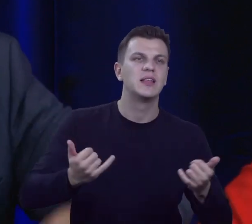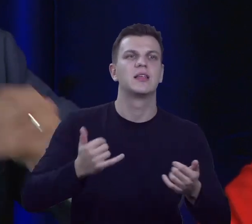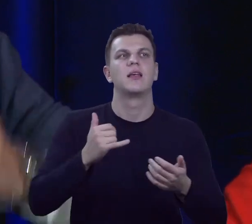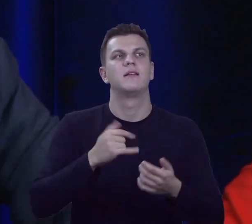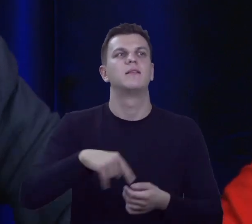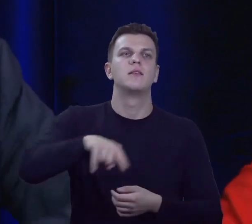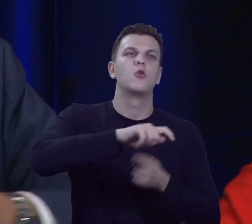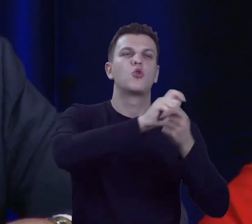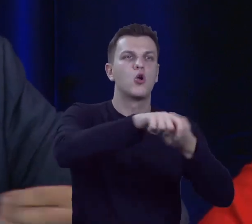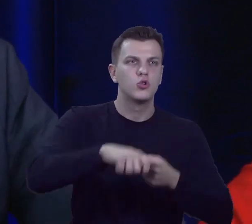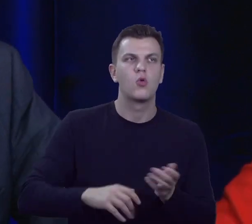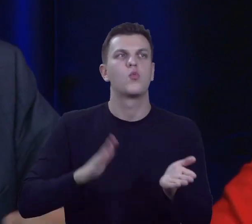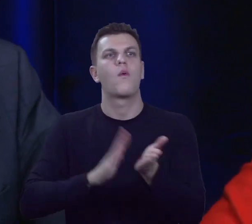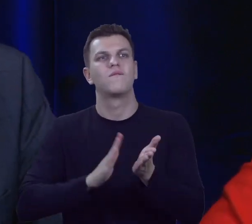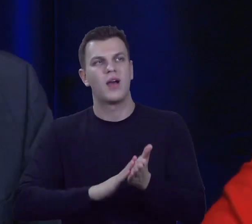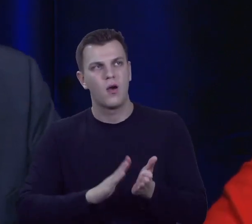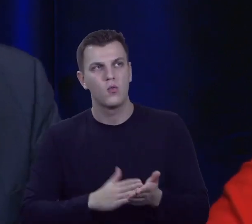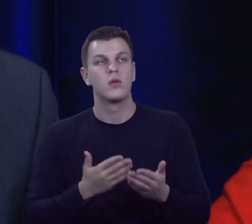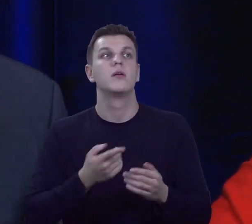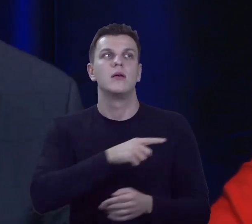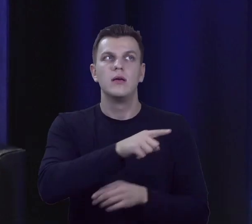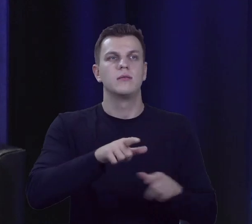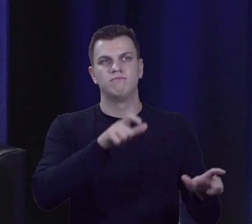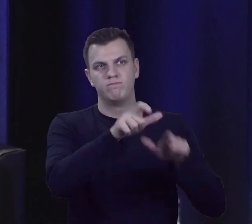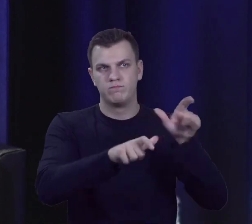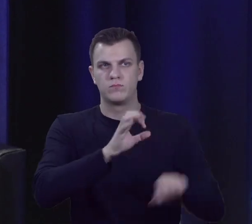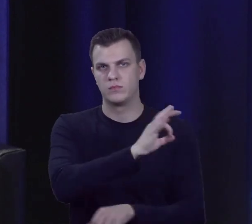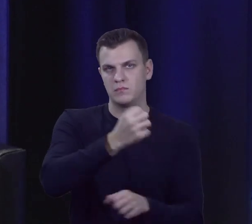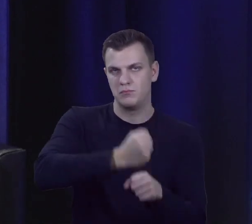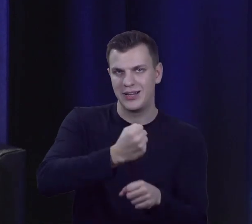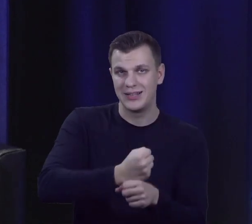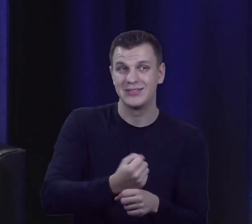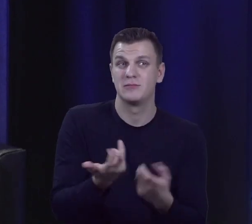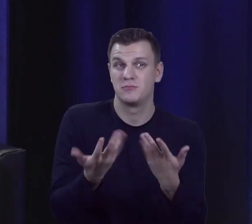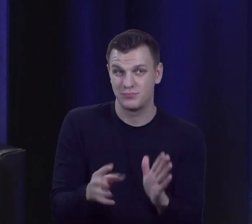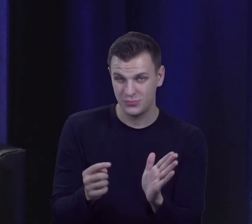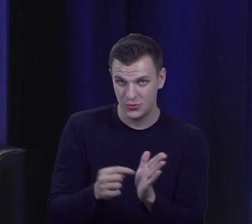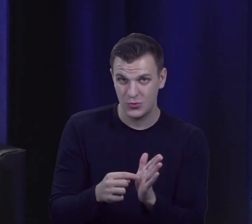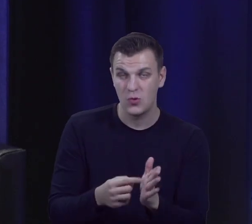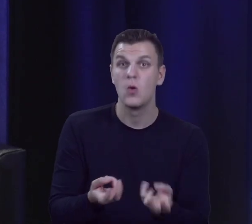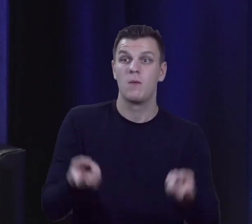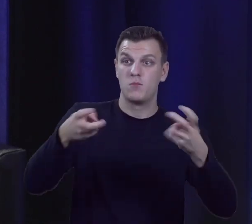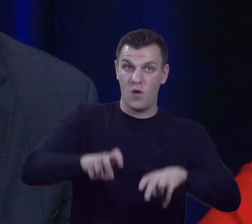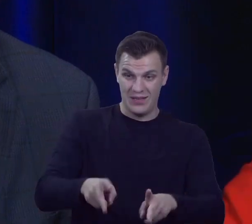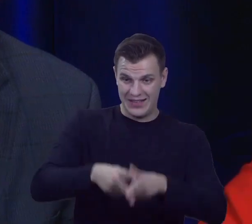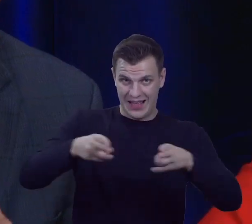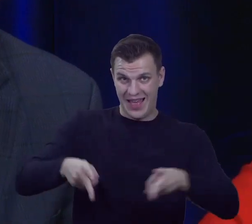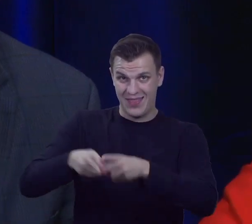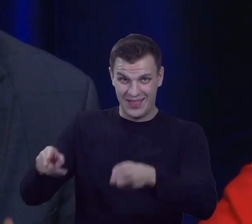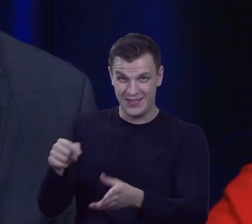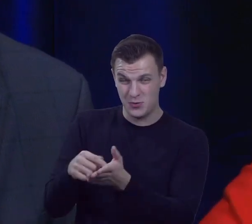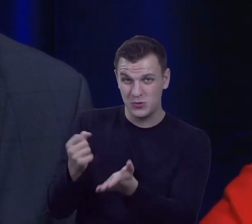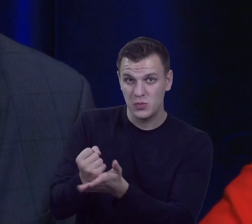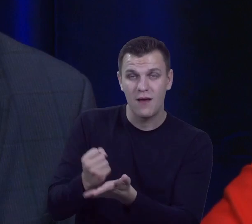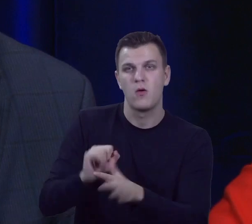kontrolne, uchwałodawcze, które kontrolują pracę i dlatego wprowadzenie kadencyjności tutaj jest po